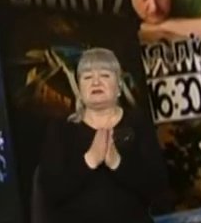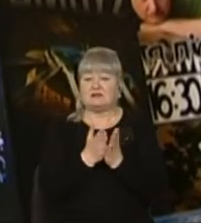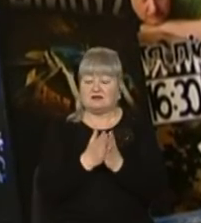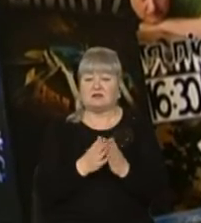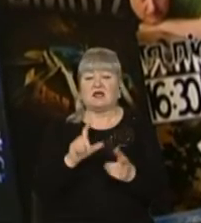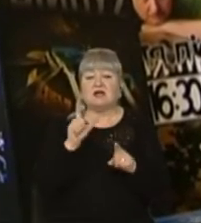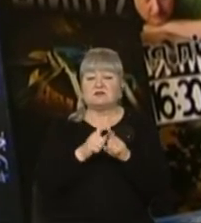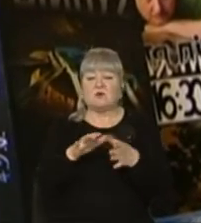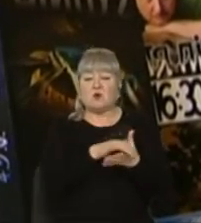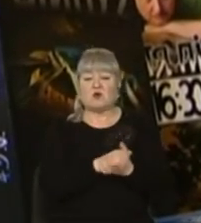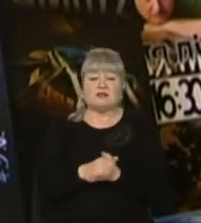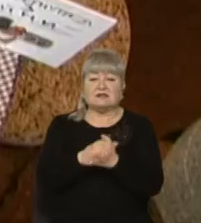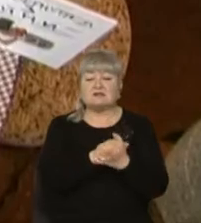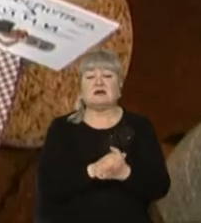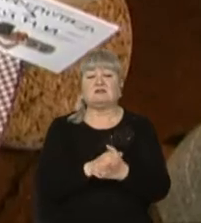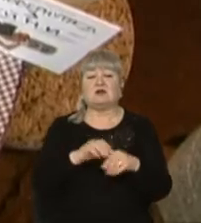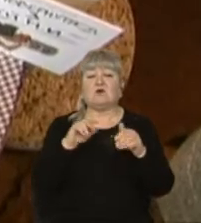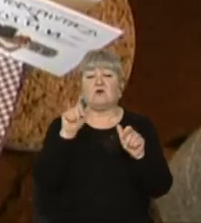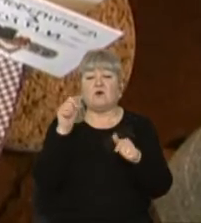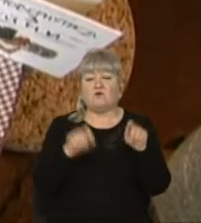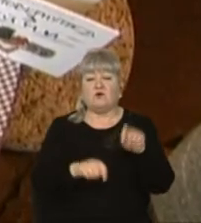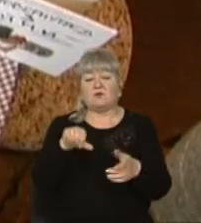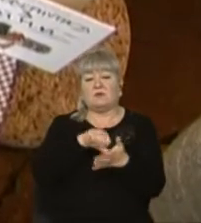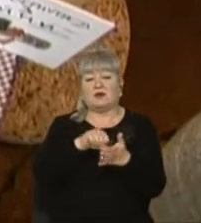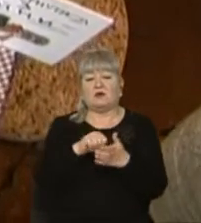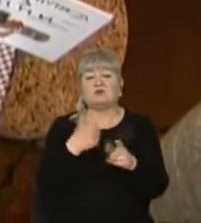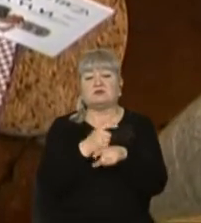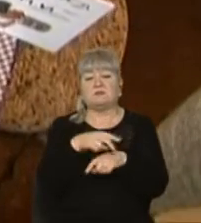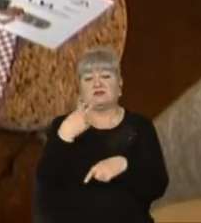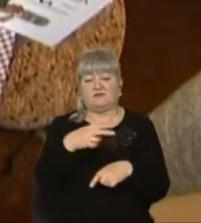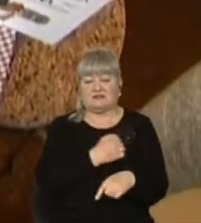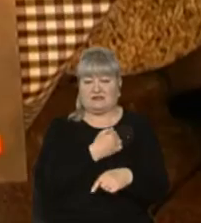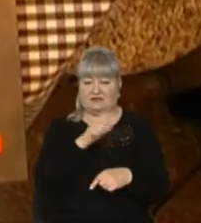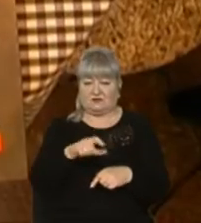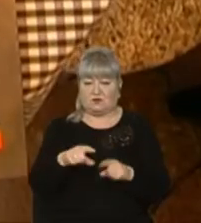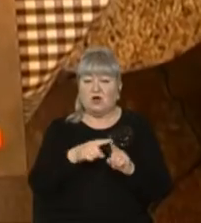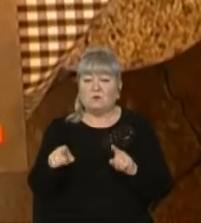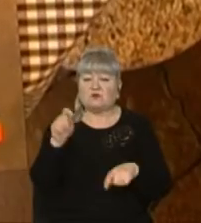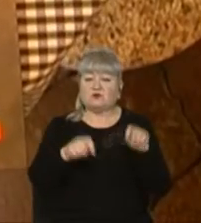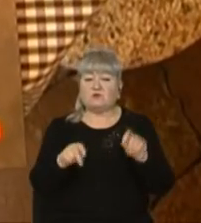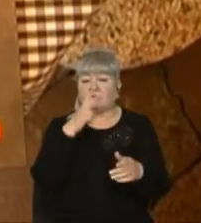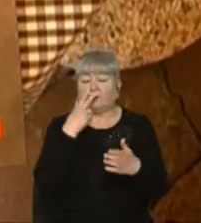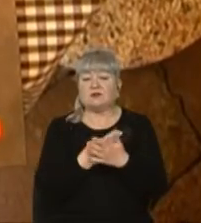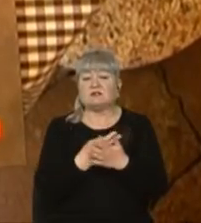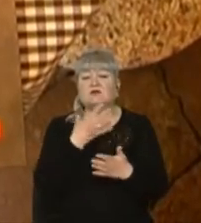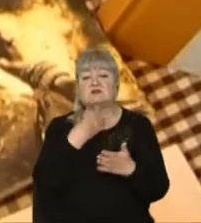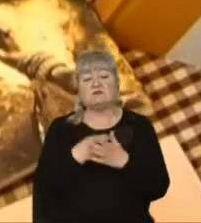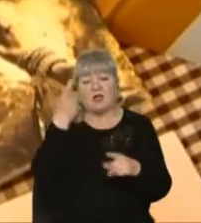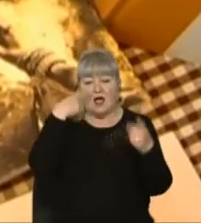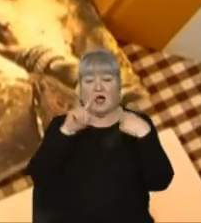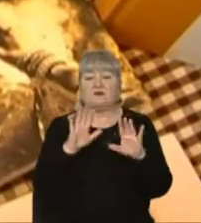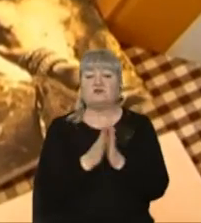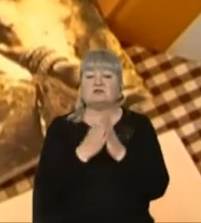словами організаторки Тетяна Пилипець, у форумі бере участь понад 20 військових. Впродовж форуму вони представлять свої авторські книги.